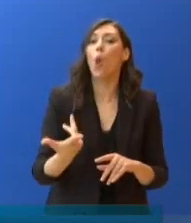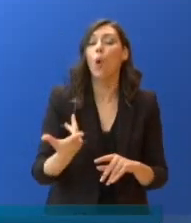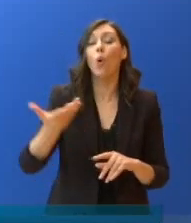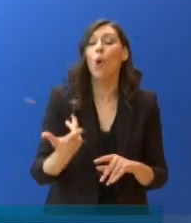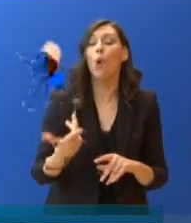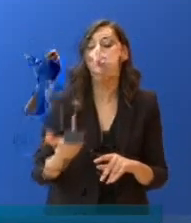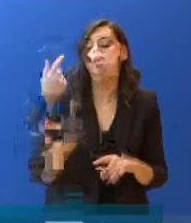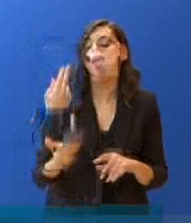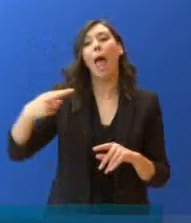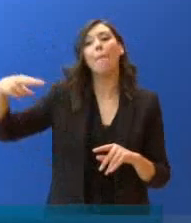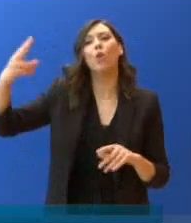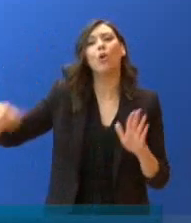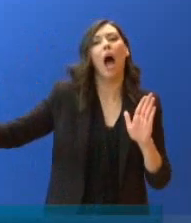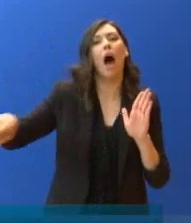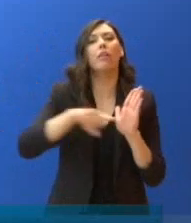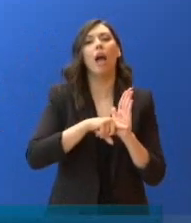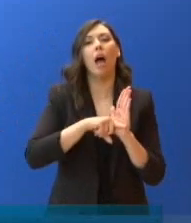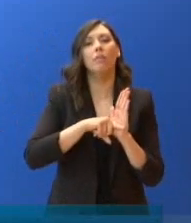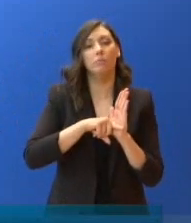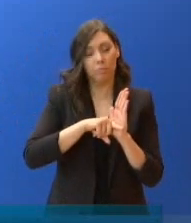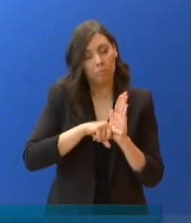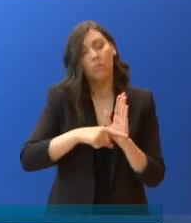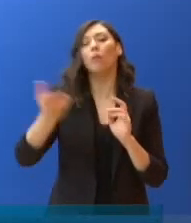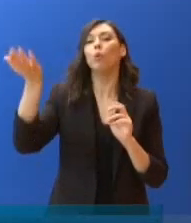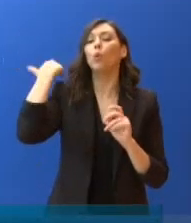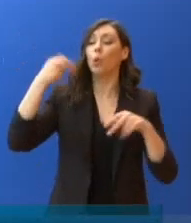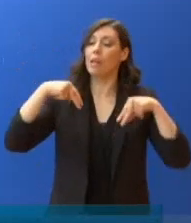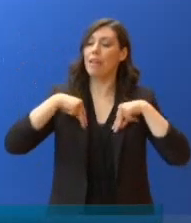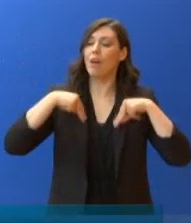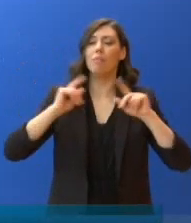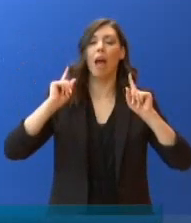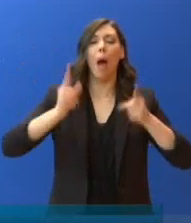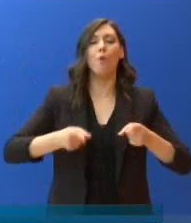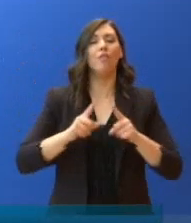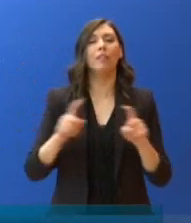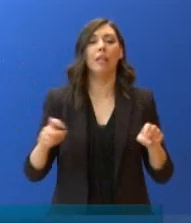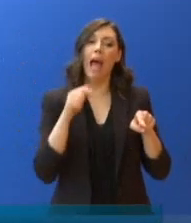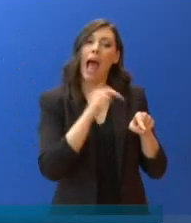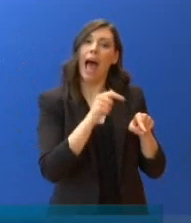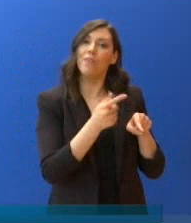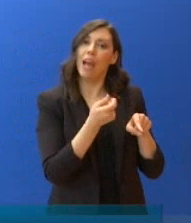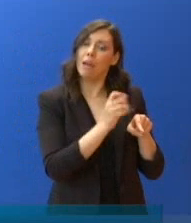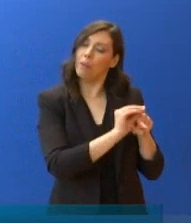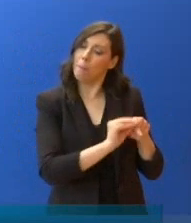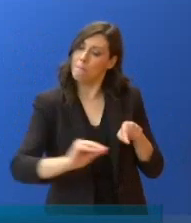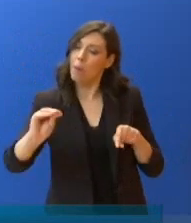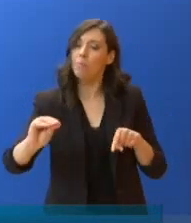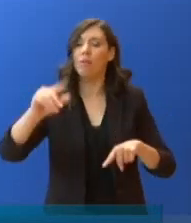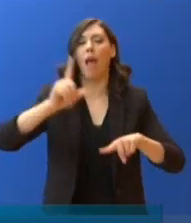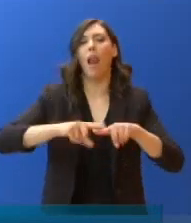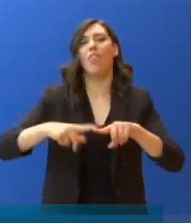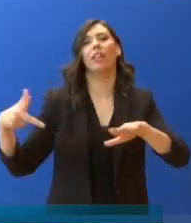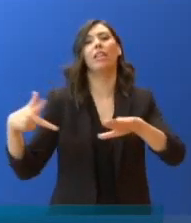και επέλεξε η Ελληνική Κυβέρνηση έναν αμοιβαία υποφελή τρόπο, δηλαδή τα χρήματα αυτά να μεταφερθούν στην Τράπεζα της Ελλάδος, να